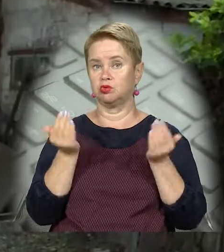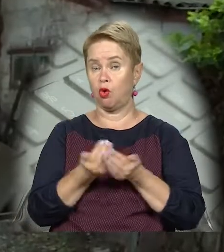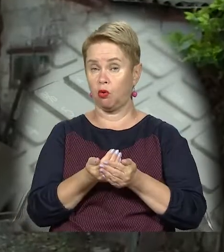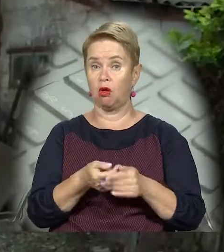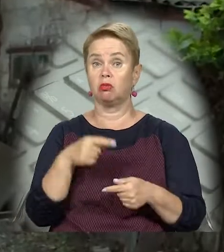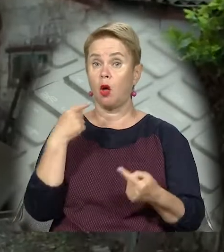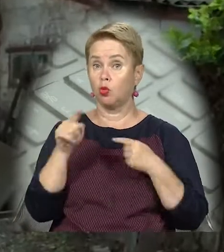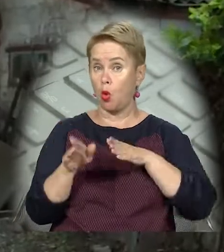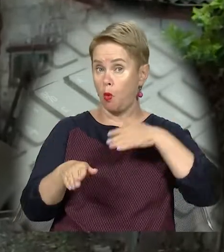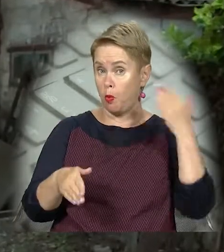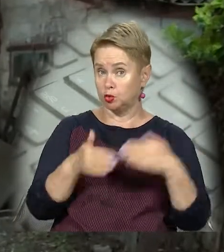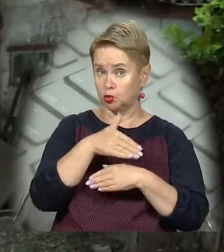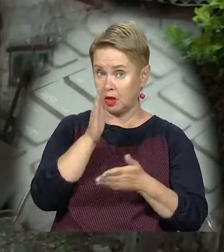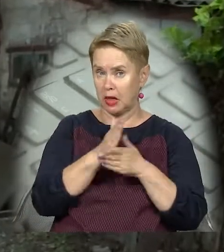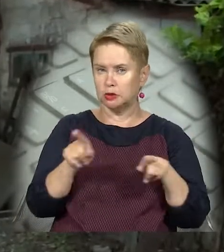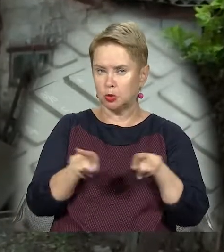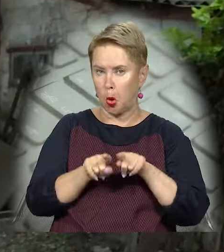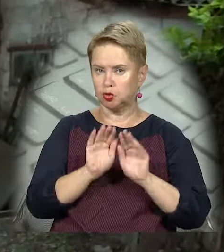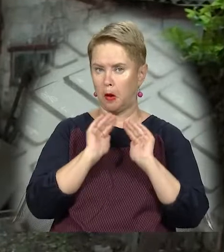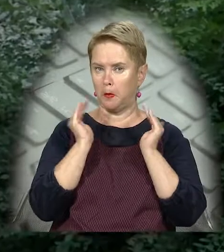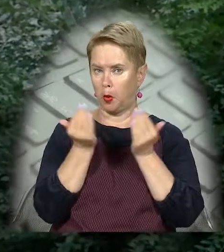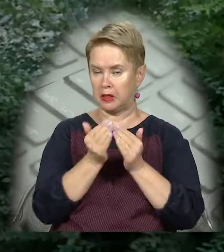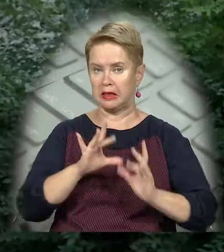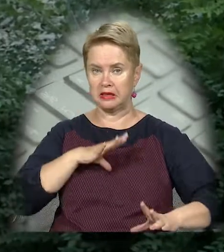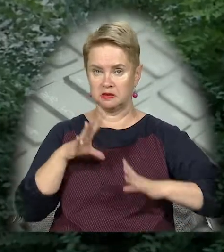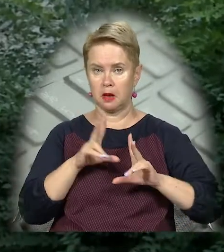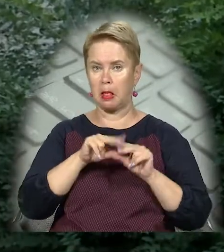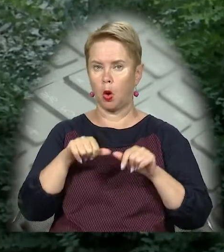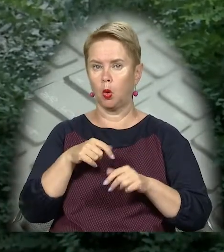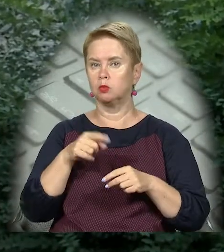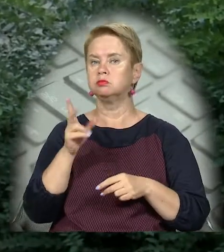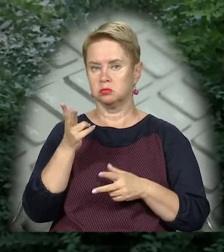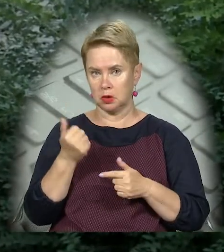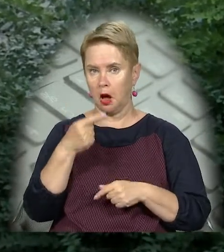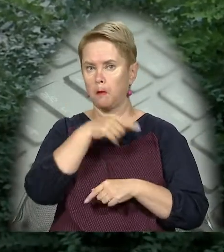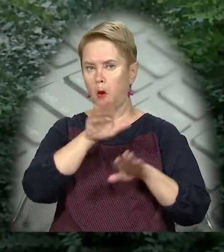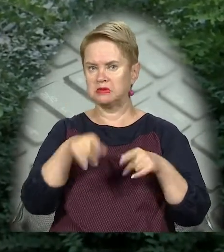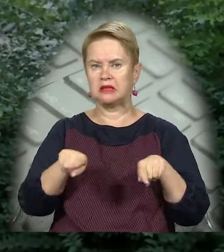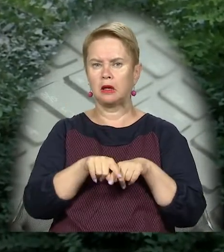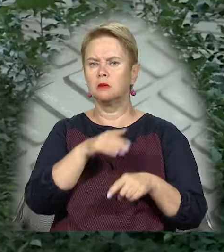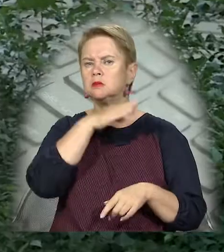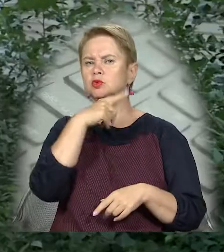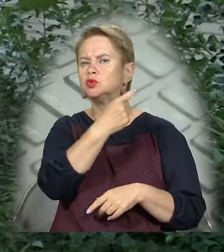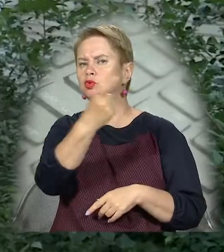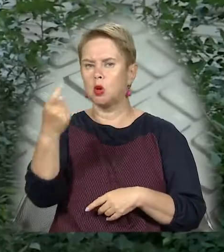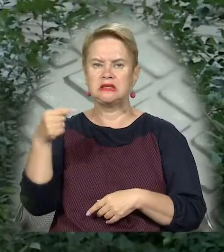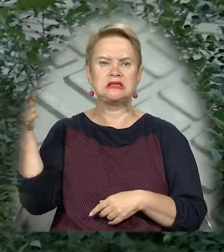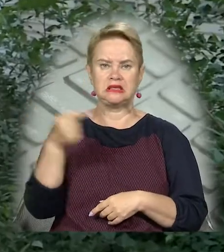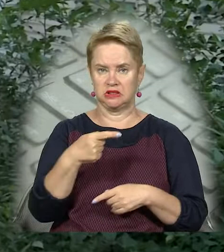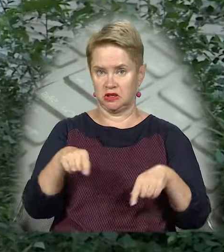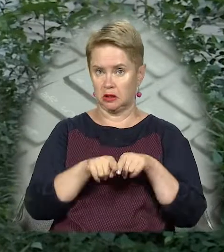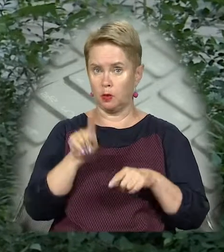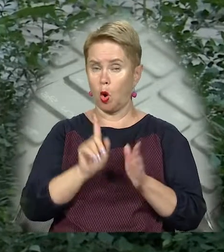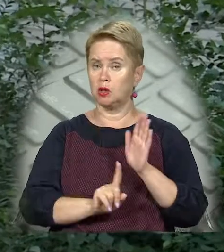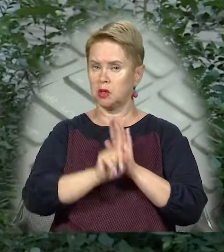Буквально на іншому боці вулиці є схожа прибудова. В інспекції з благоустрою визнають, по місту таких сотні, а може й тисячі.